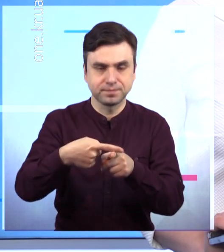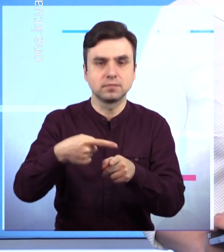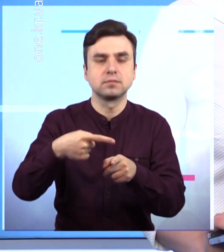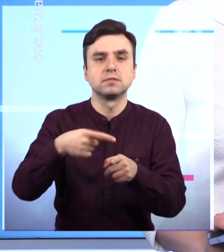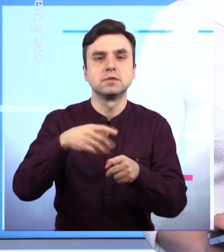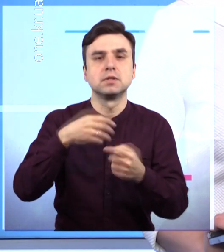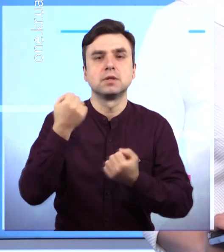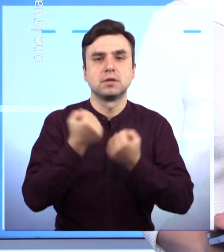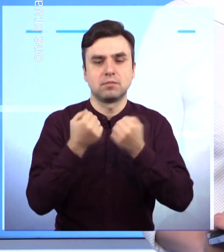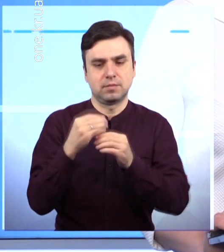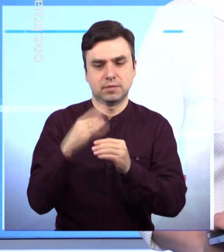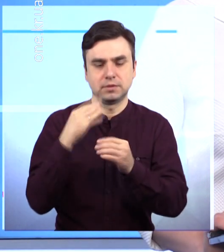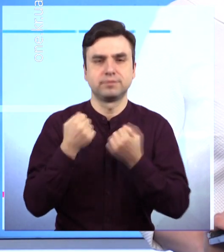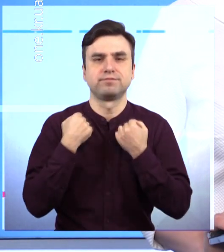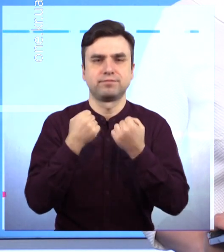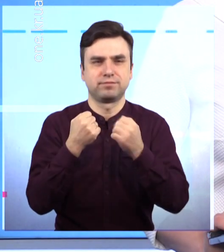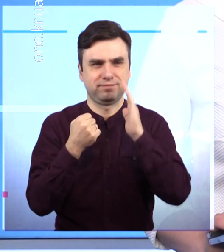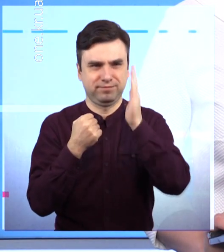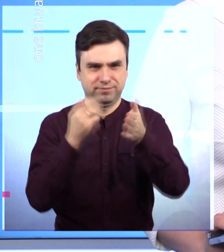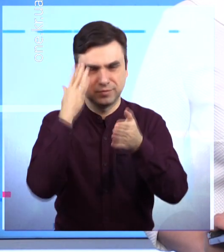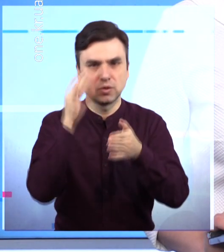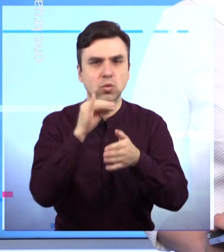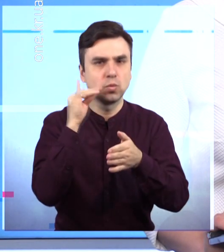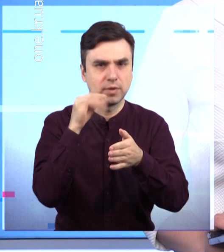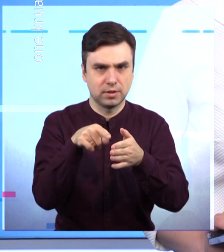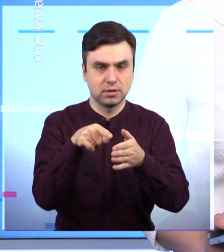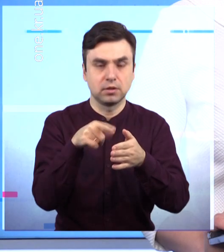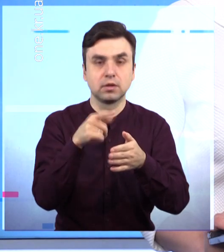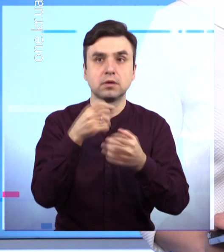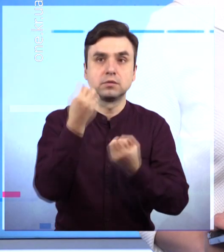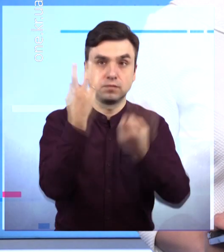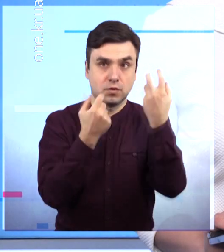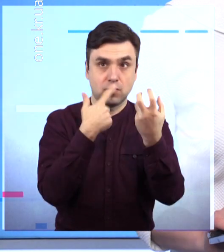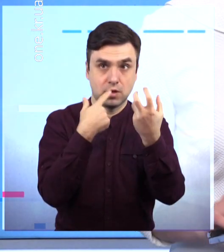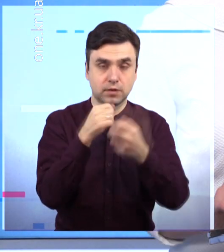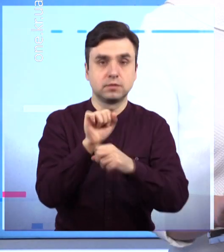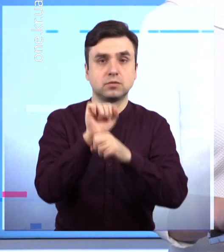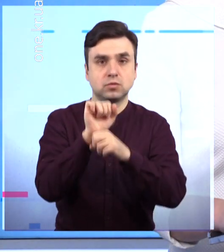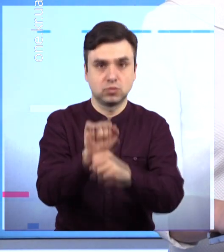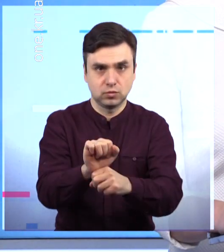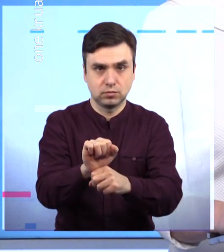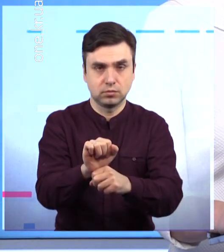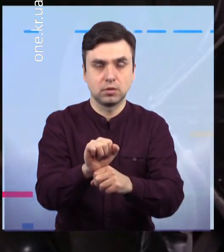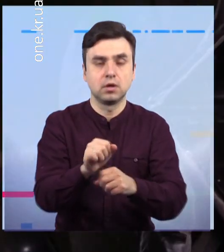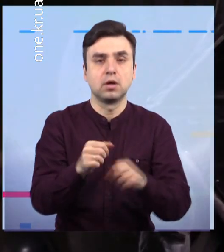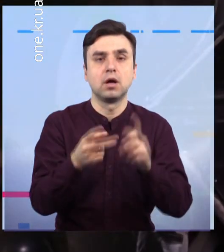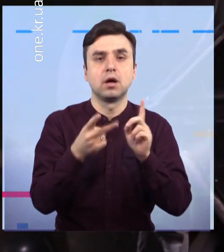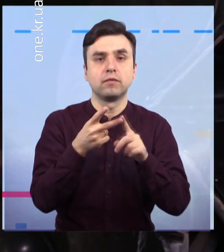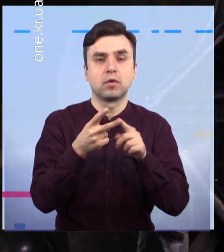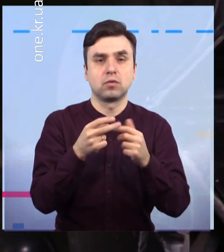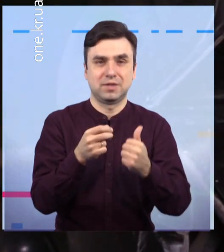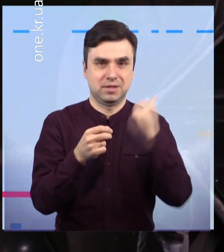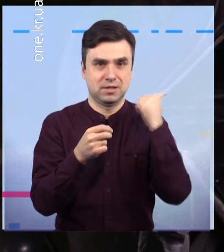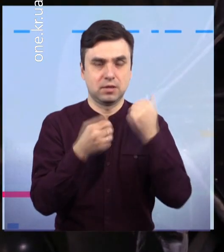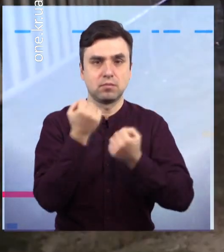На шаленій швидкості влетів у легковик, який стояв на світлофорі. У Саксаганському районі 6 березня зіштовхнулись дві